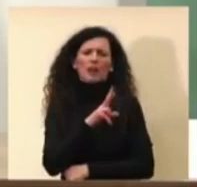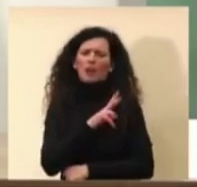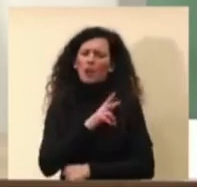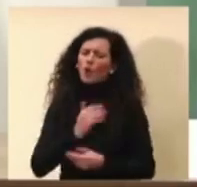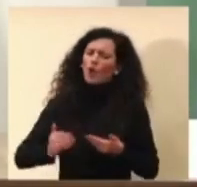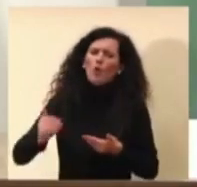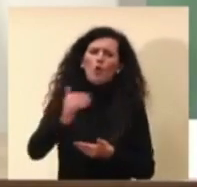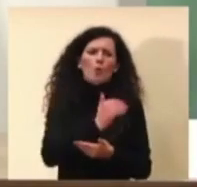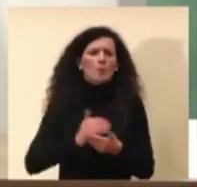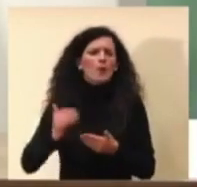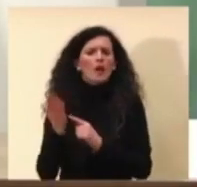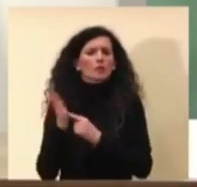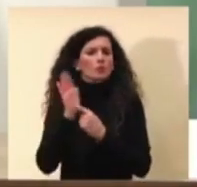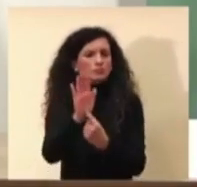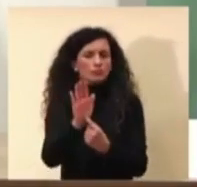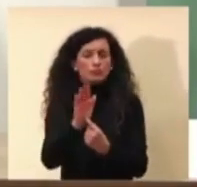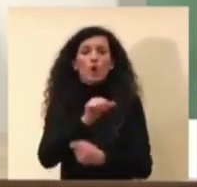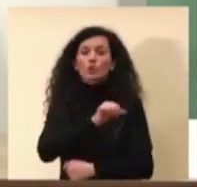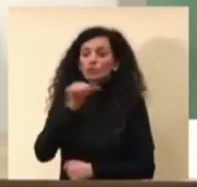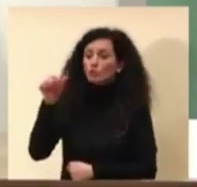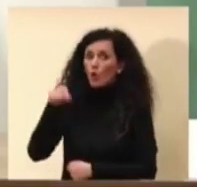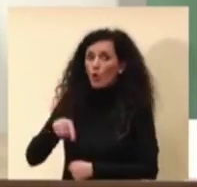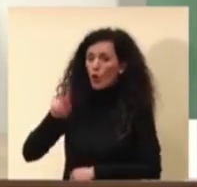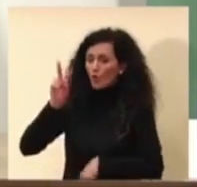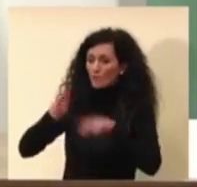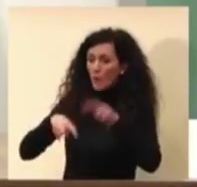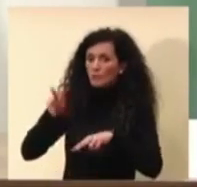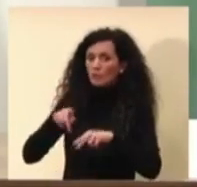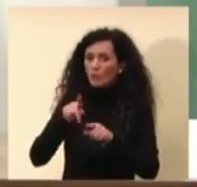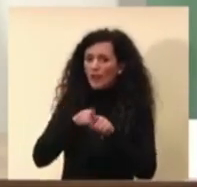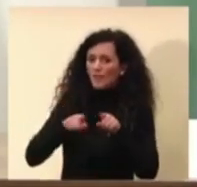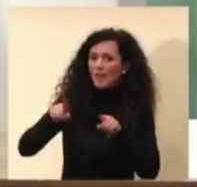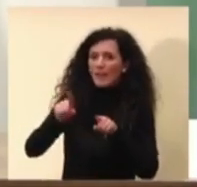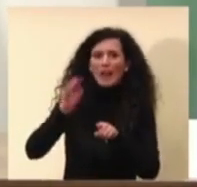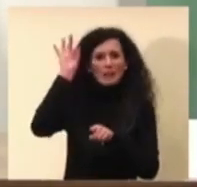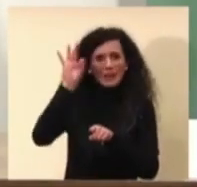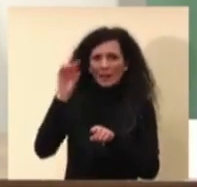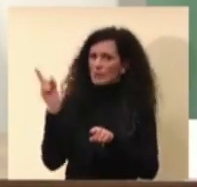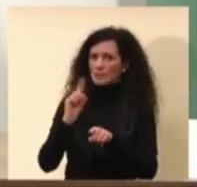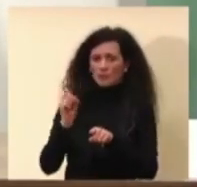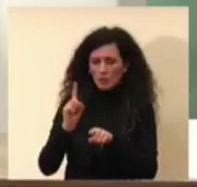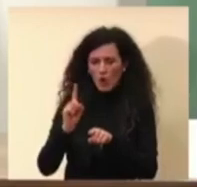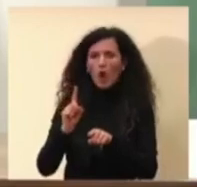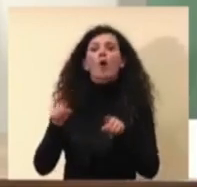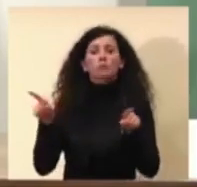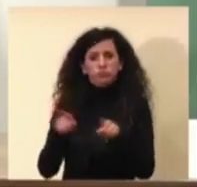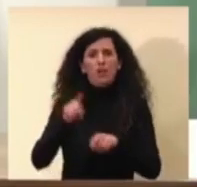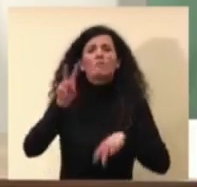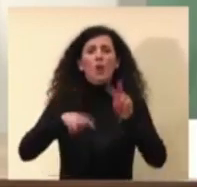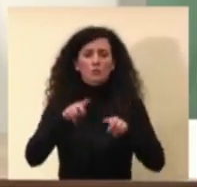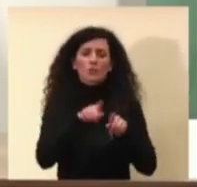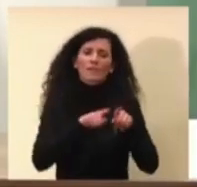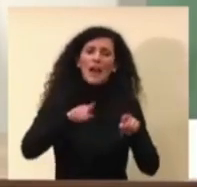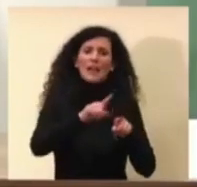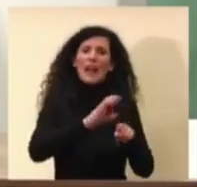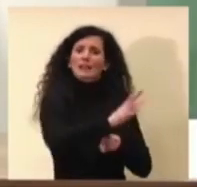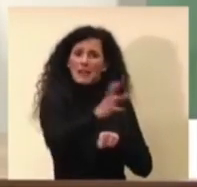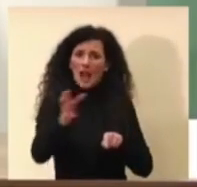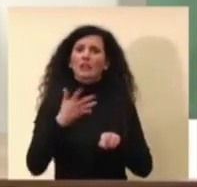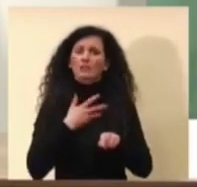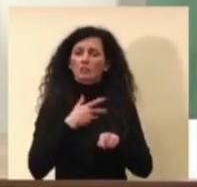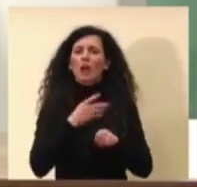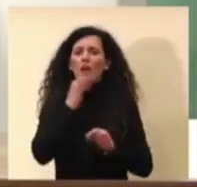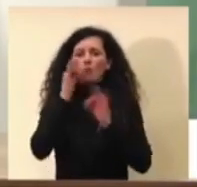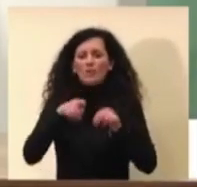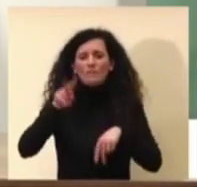progetto non è semplicemente la valutazione della variante inglese ma la valutazione anche della circolazione delle altre varianti quindi è ancora più ampio però questo